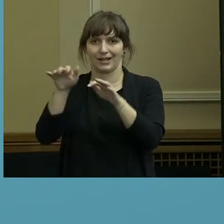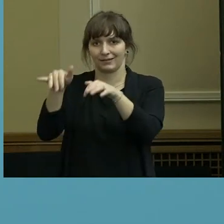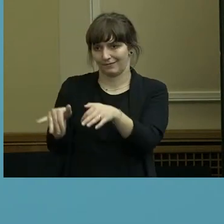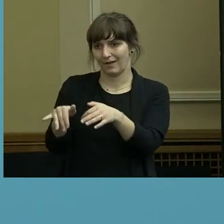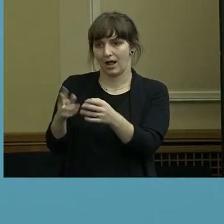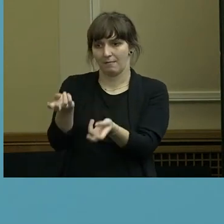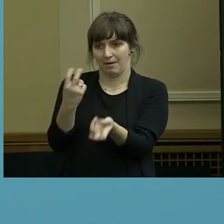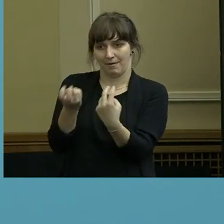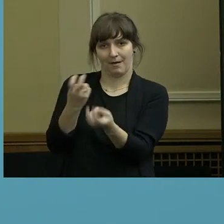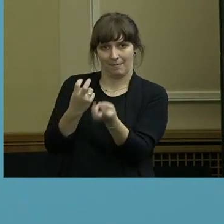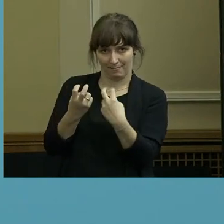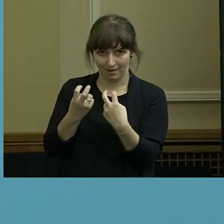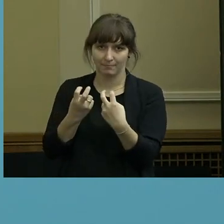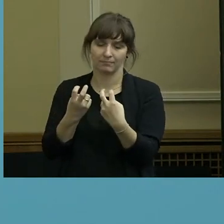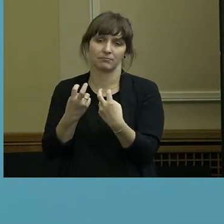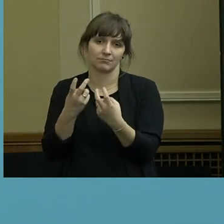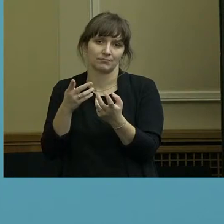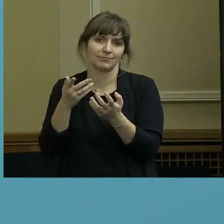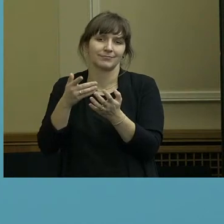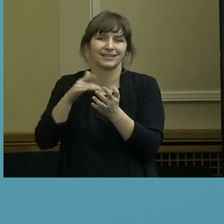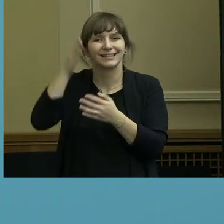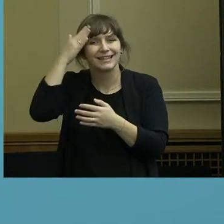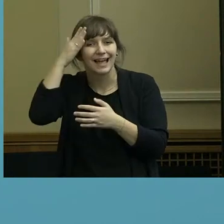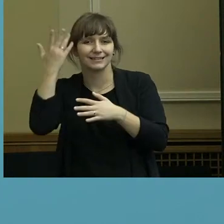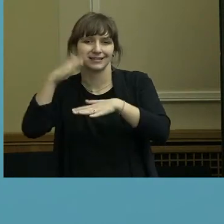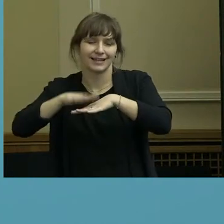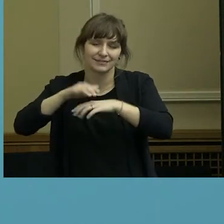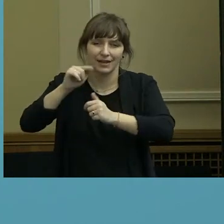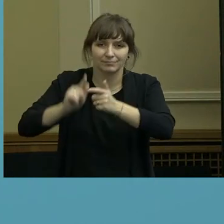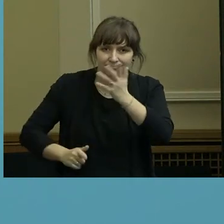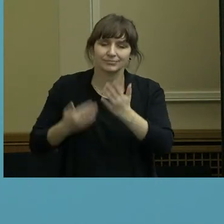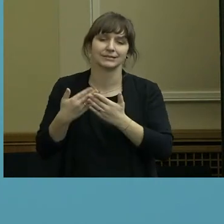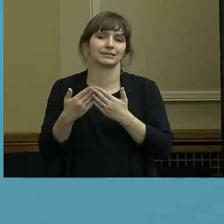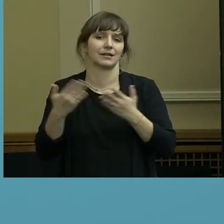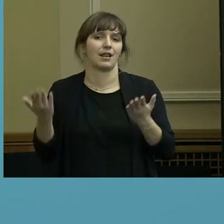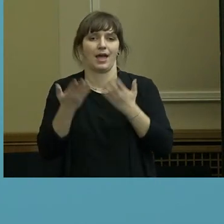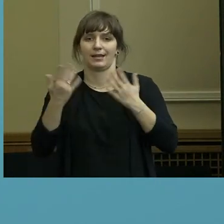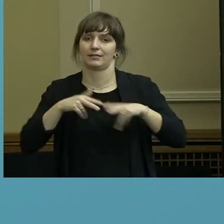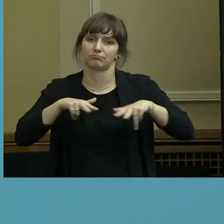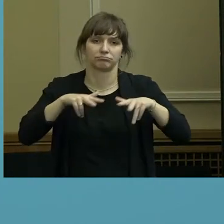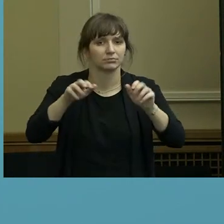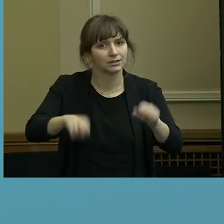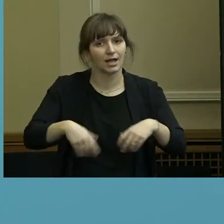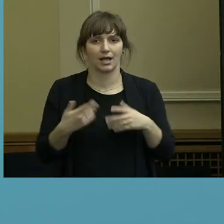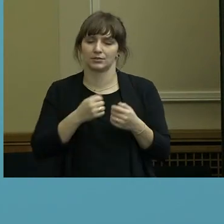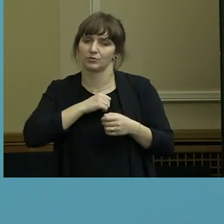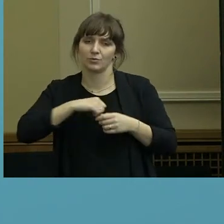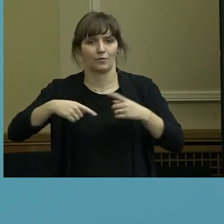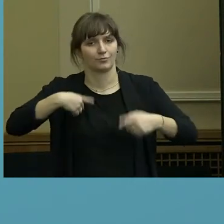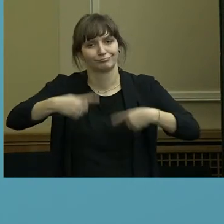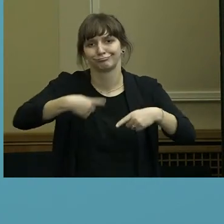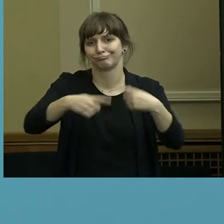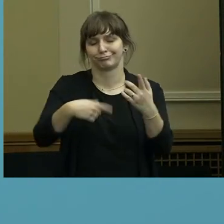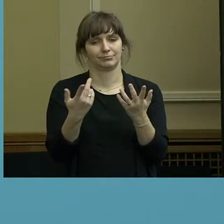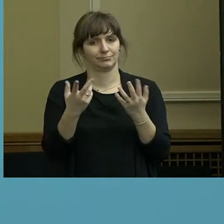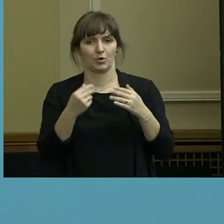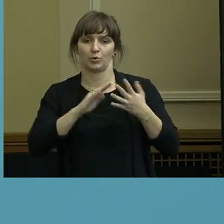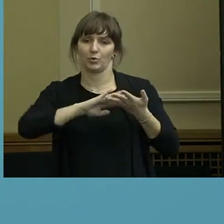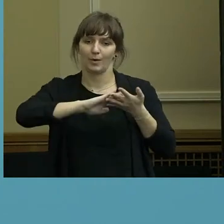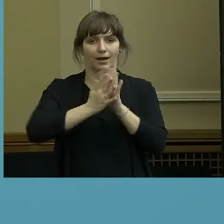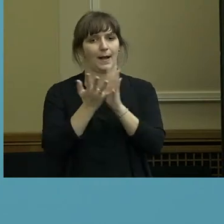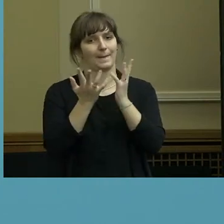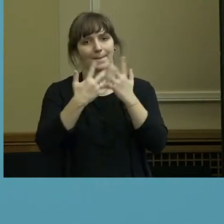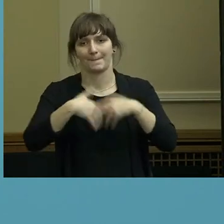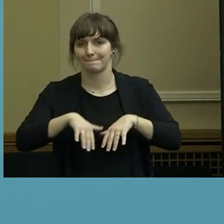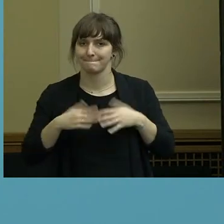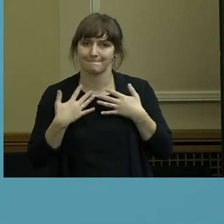bekommen, ist die Funktionsfähigkeit auf jeden Fall leichter und sofortiger und in einem unmittelbaren, reibungslosen Übergang sichergestellt.